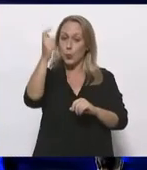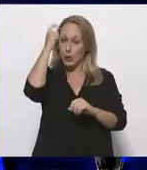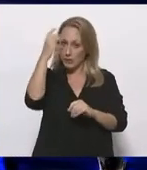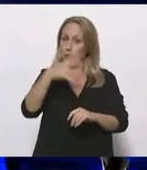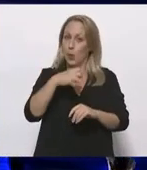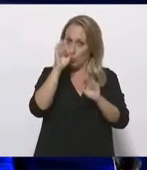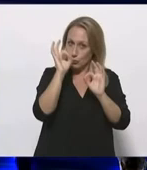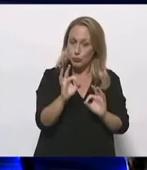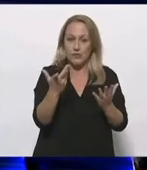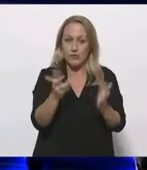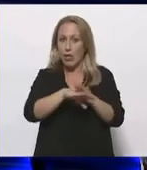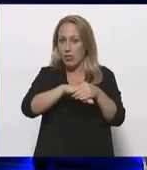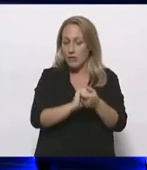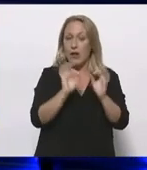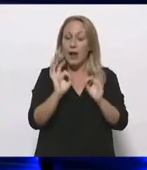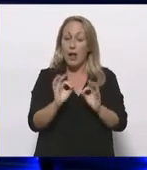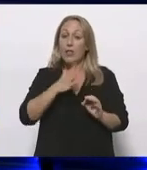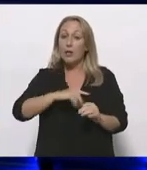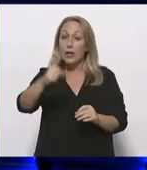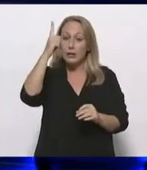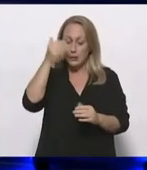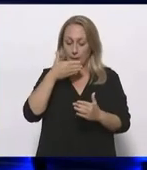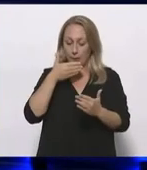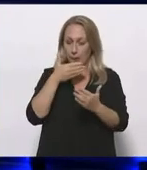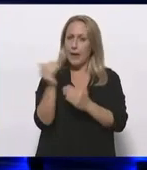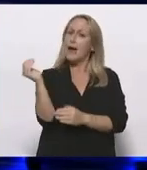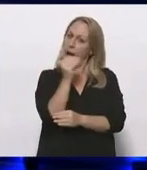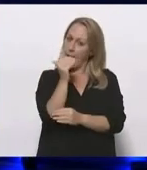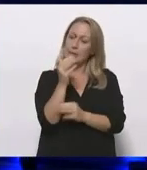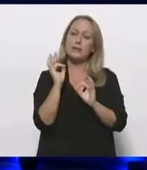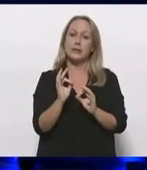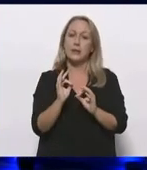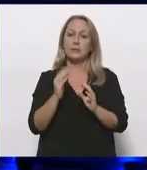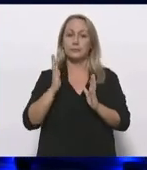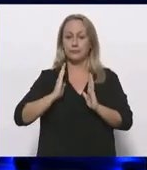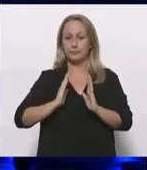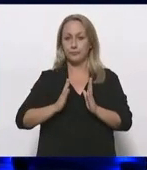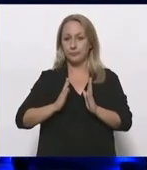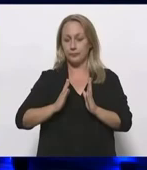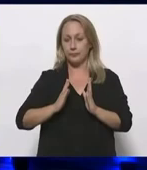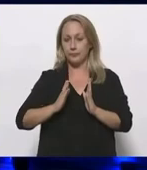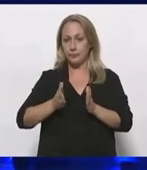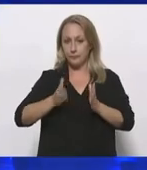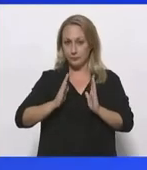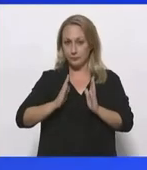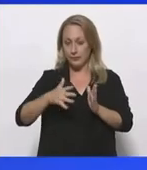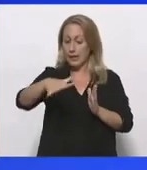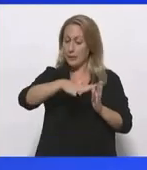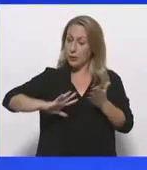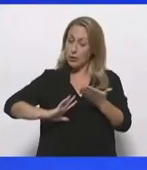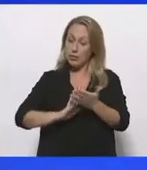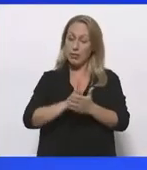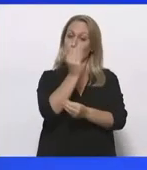ξέρουν ότι τελικά και σύντομα θα γίνει αυτό η πορεία της περιοχής θα είναι καλύτερη.